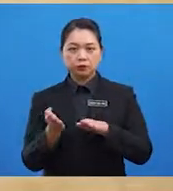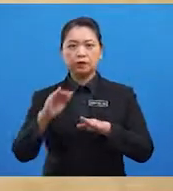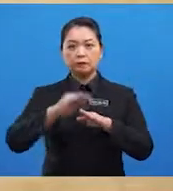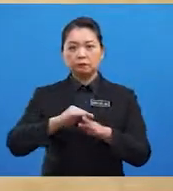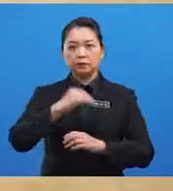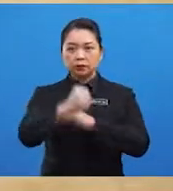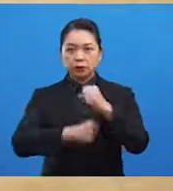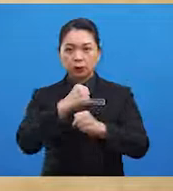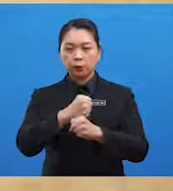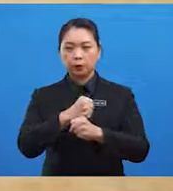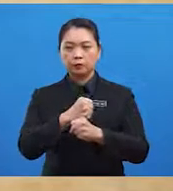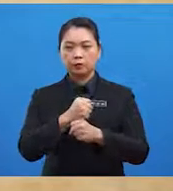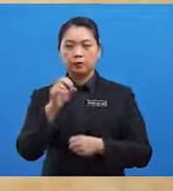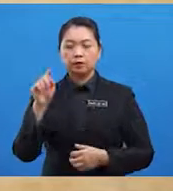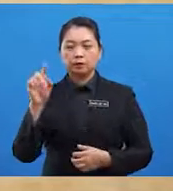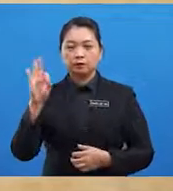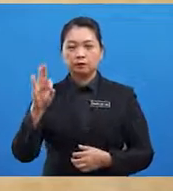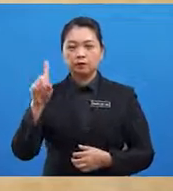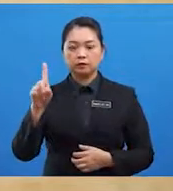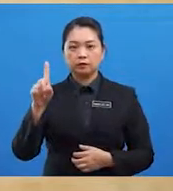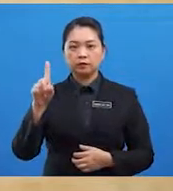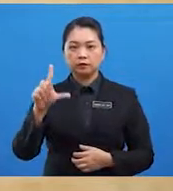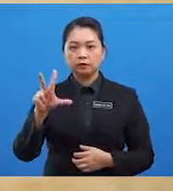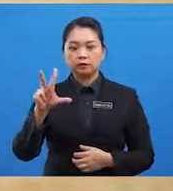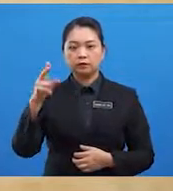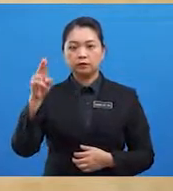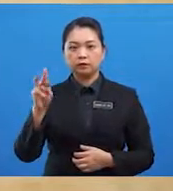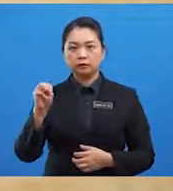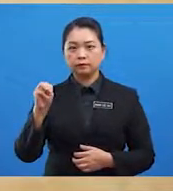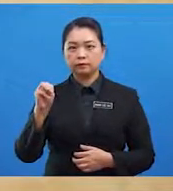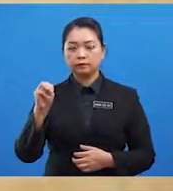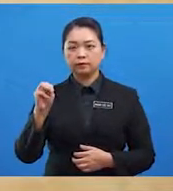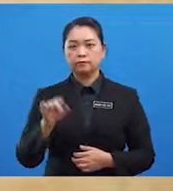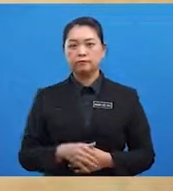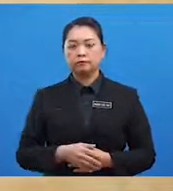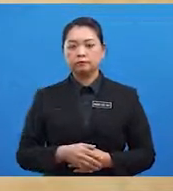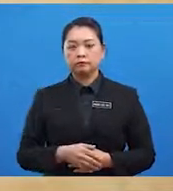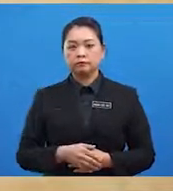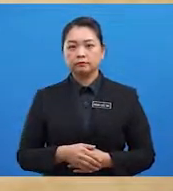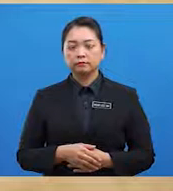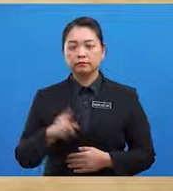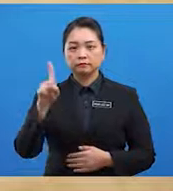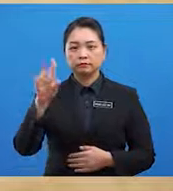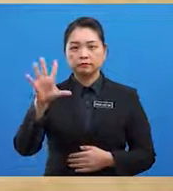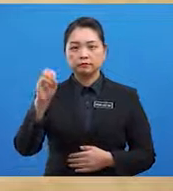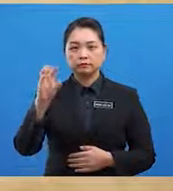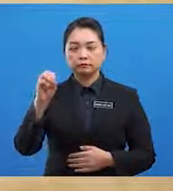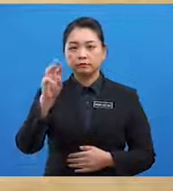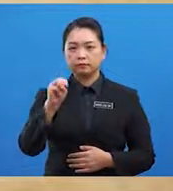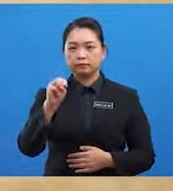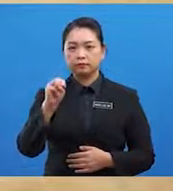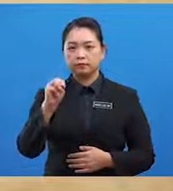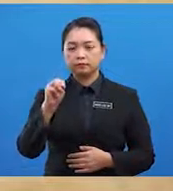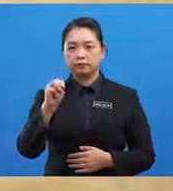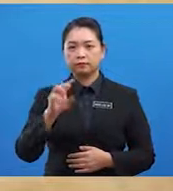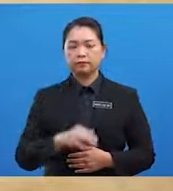dunia pada tahun 913 Masihi bersamaan 1500 Masihi